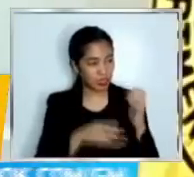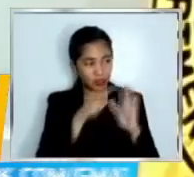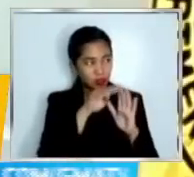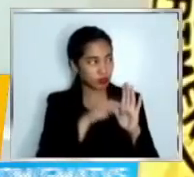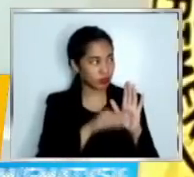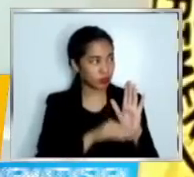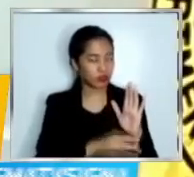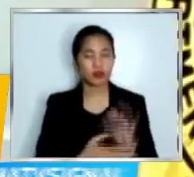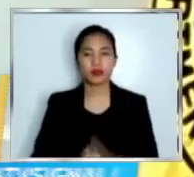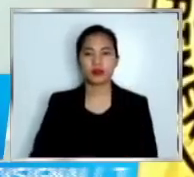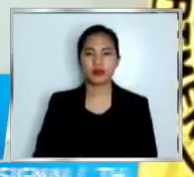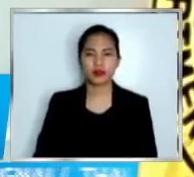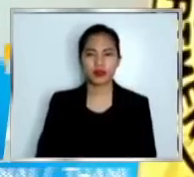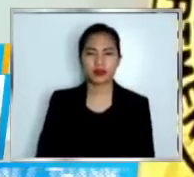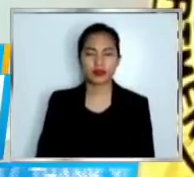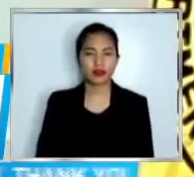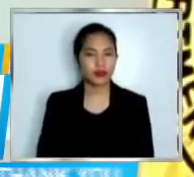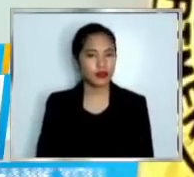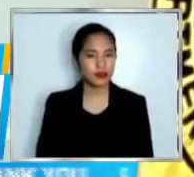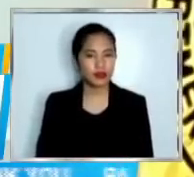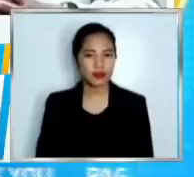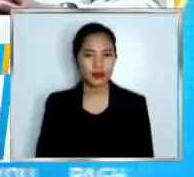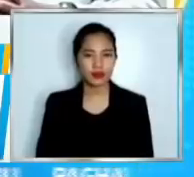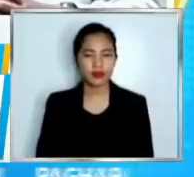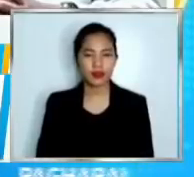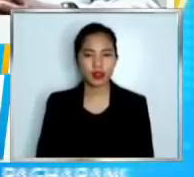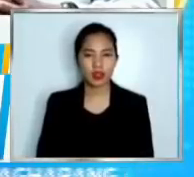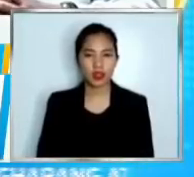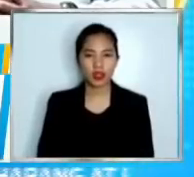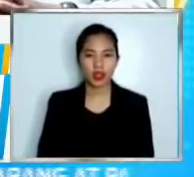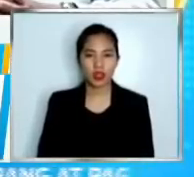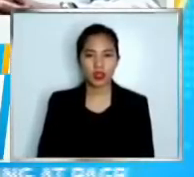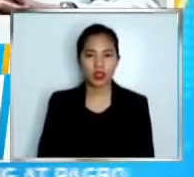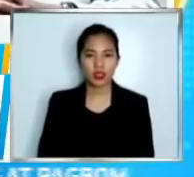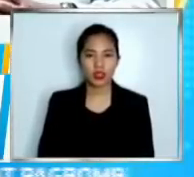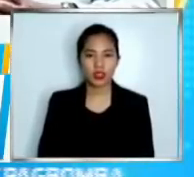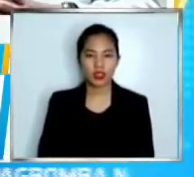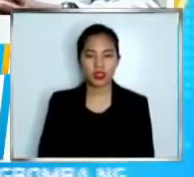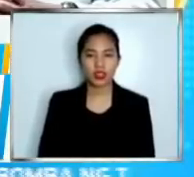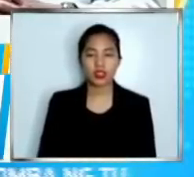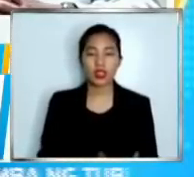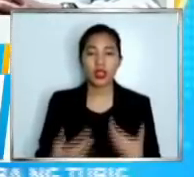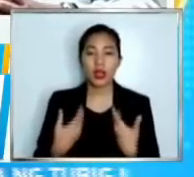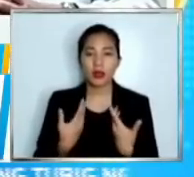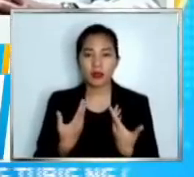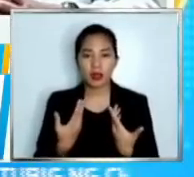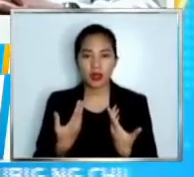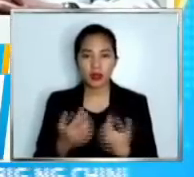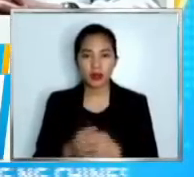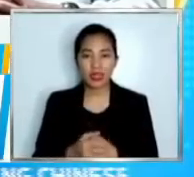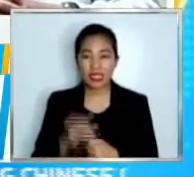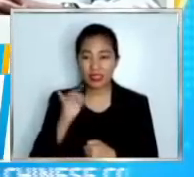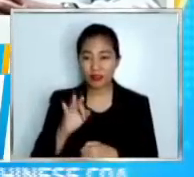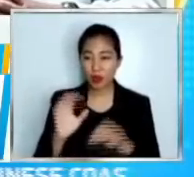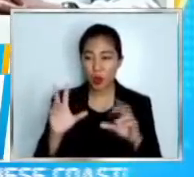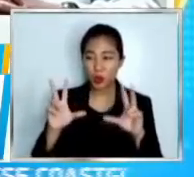Rocky. Hindi pwedeng walang pasok. Ang babakasyon mga tao pagka walang pasok.